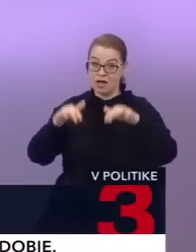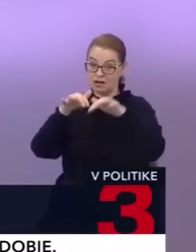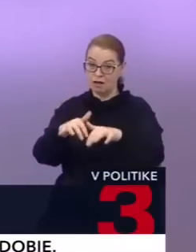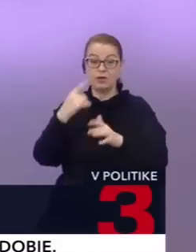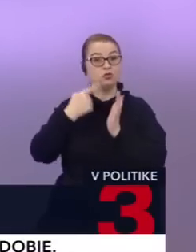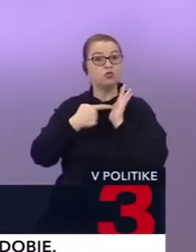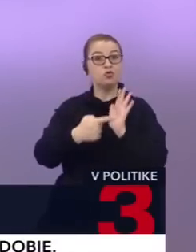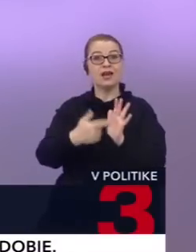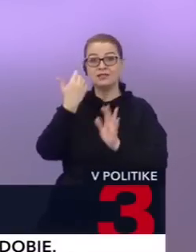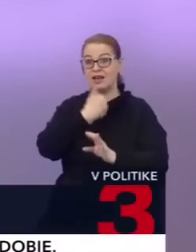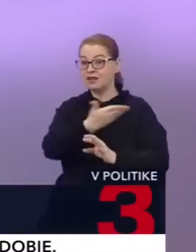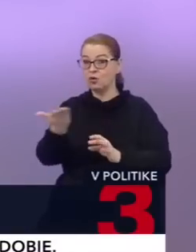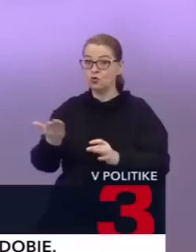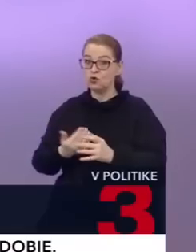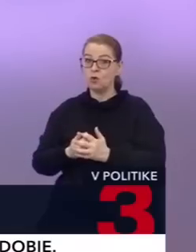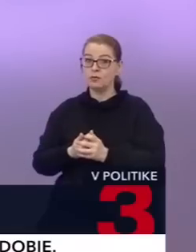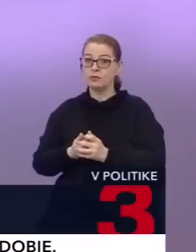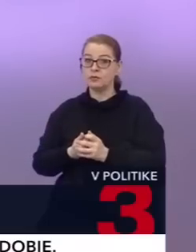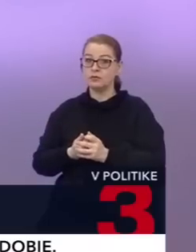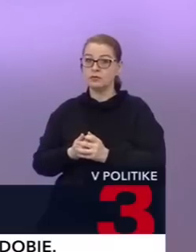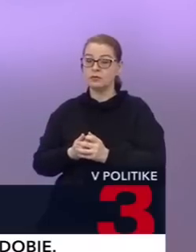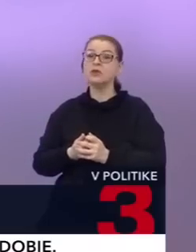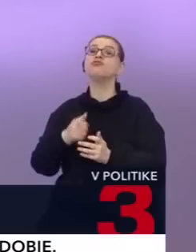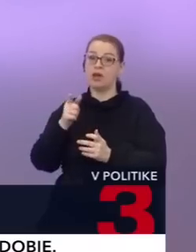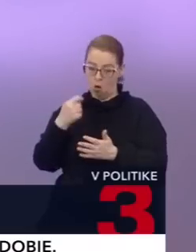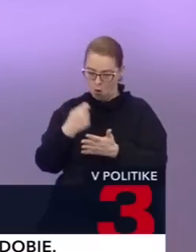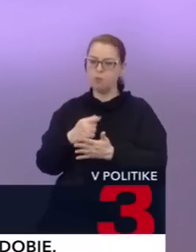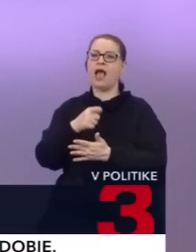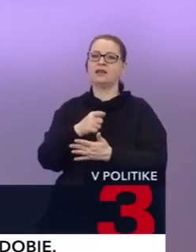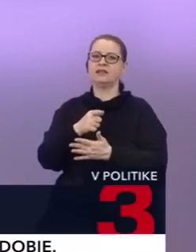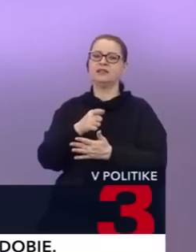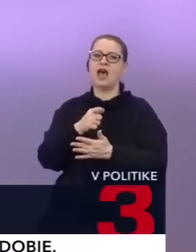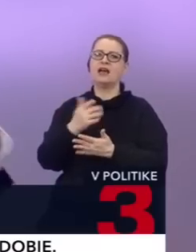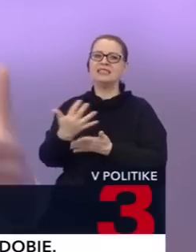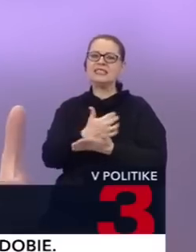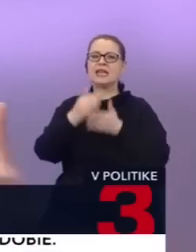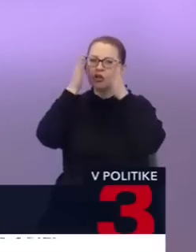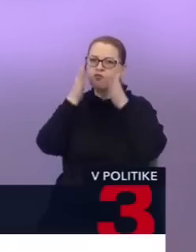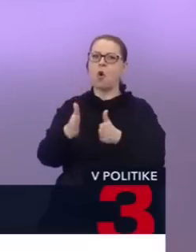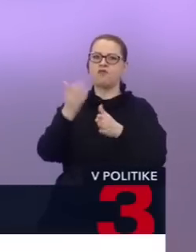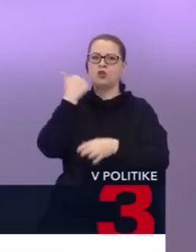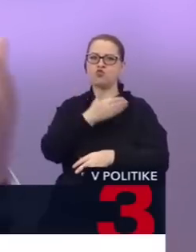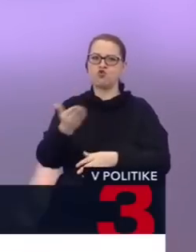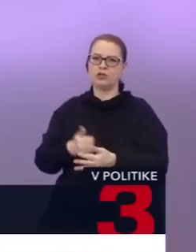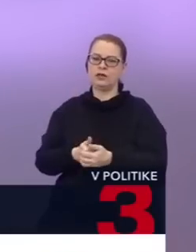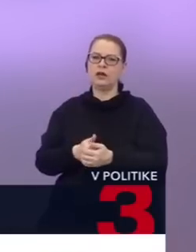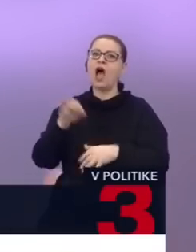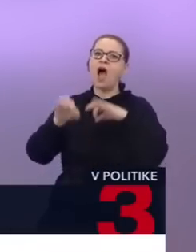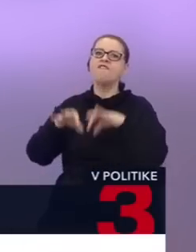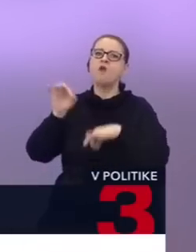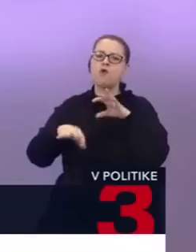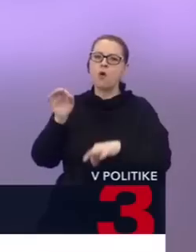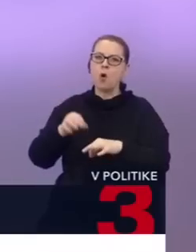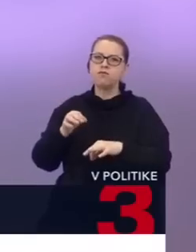ukázali voličovi a občanovi Slovenskej republiky, že stoja za dôveru, uchádzajú sa o jeho dôveru a vo voľbách potom zúročili